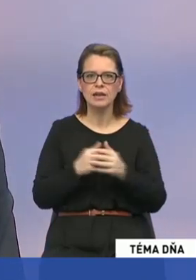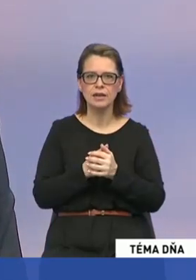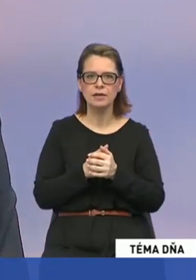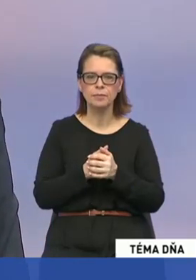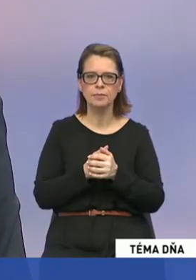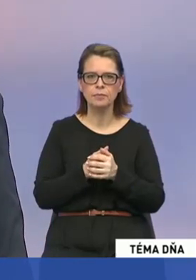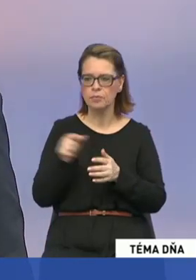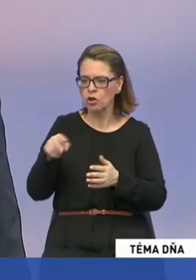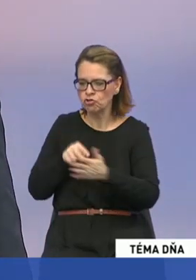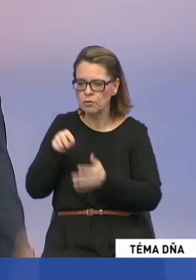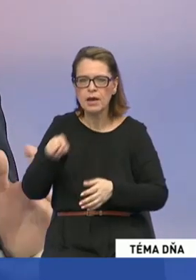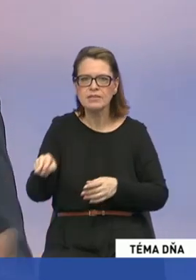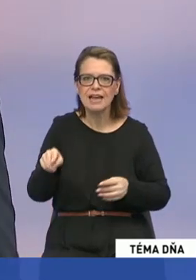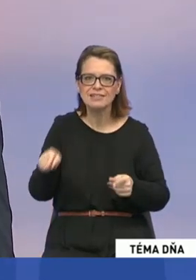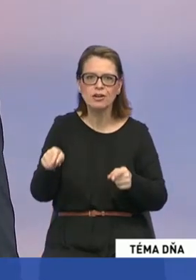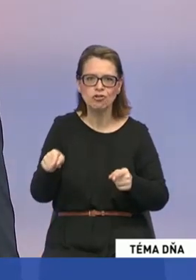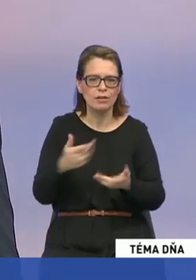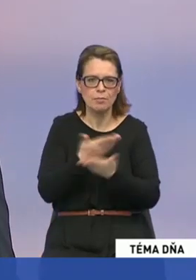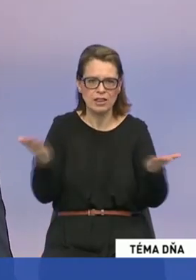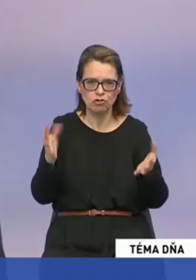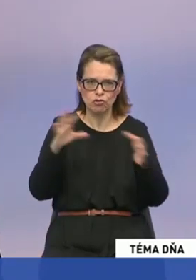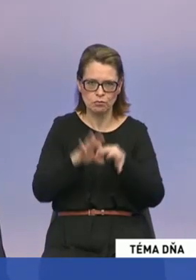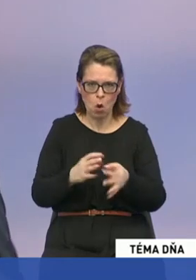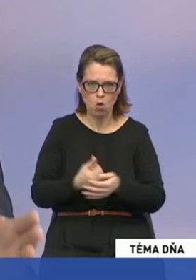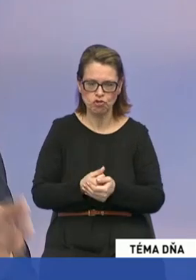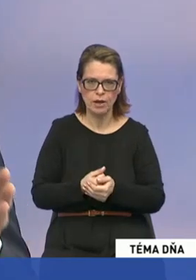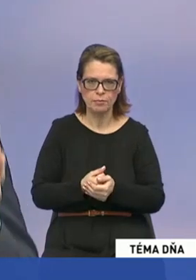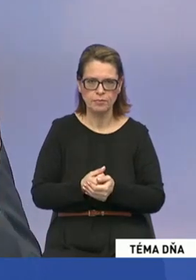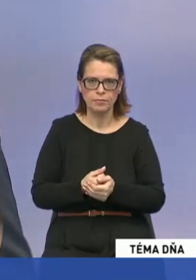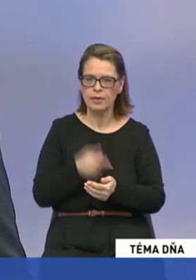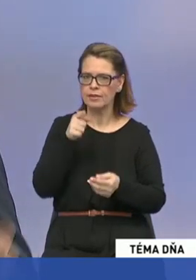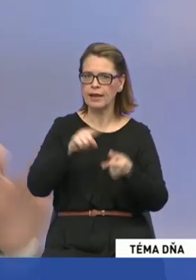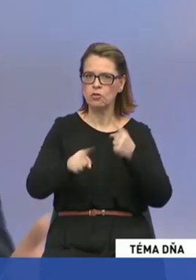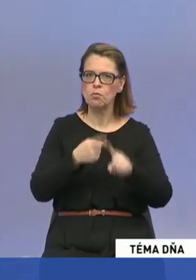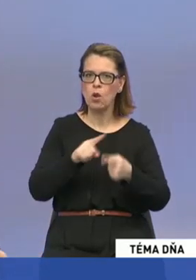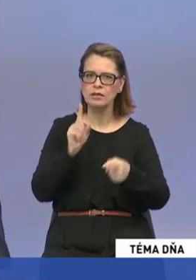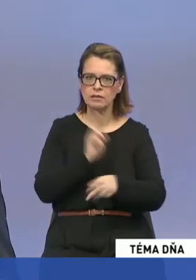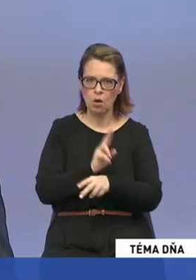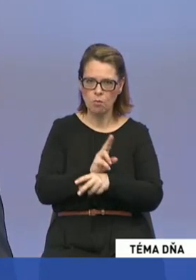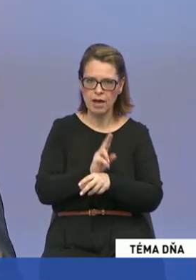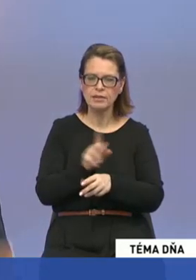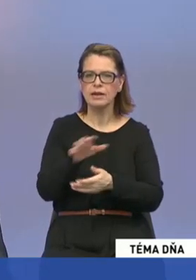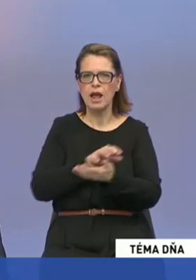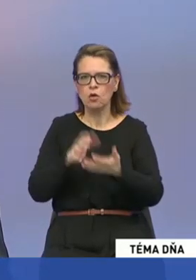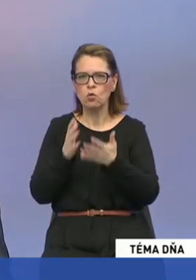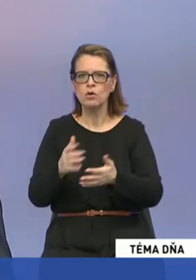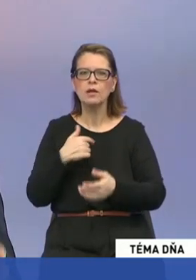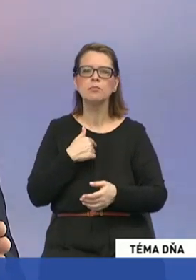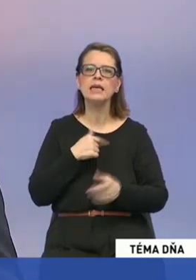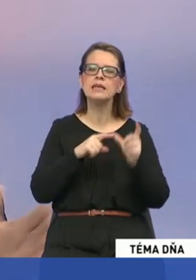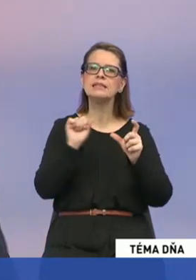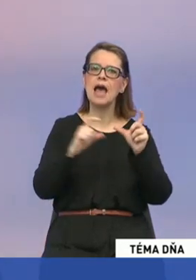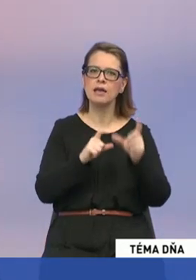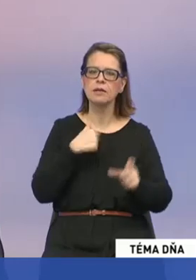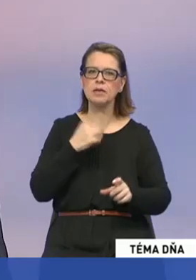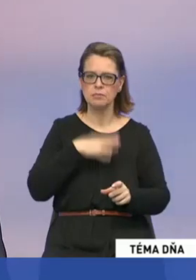v tej zástrečke, keď tam strečíme prsty, nič spoločné. Jednoducho, takéto politické opatrenia nie len uhlie, by sme ako strana Sloboda a Solidarita